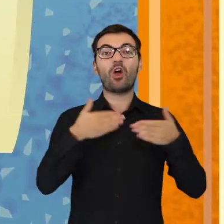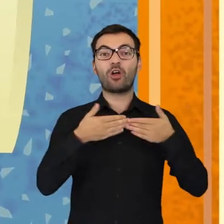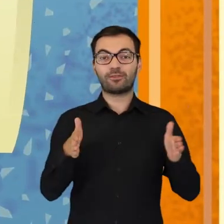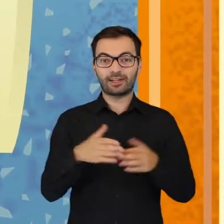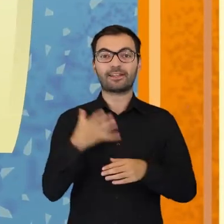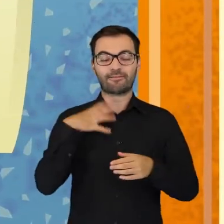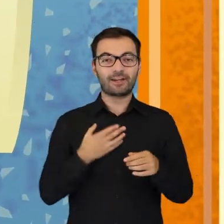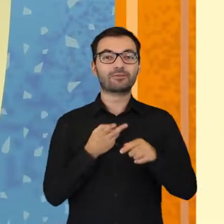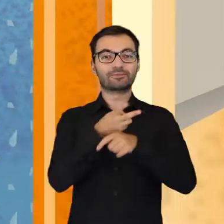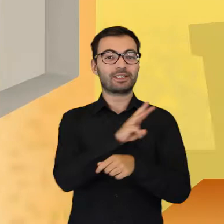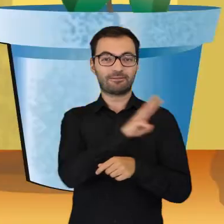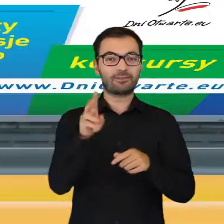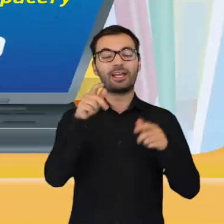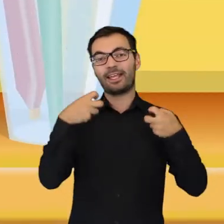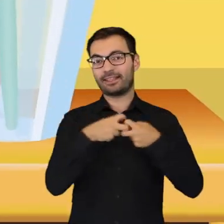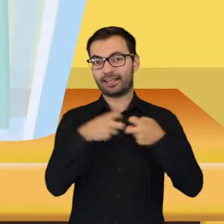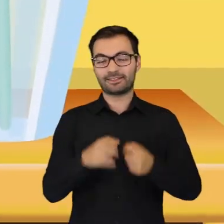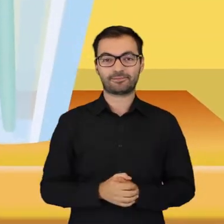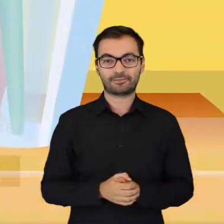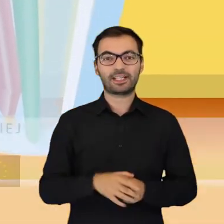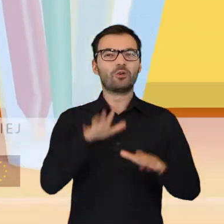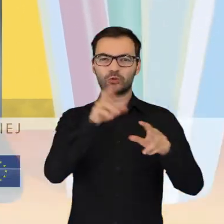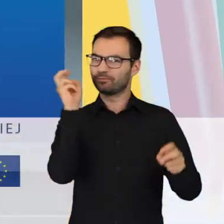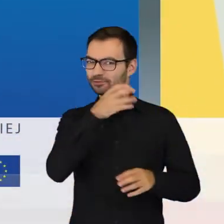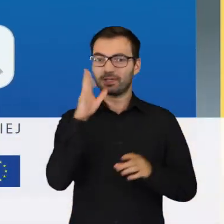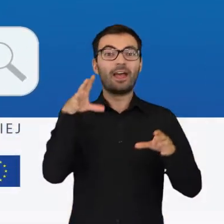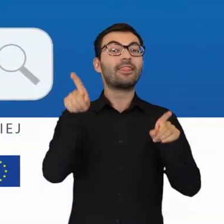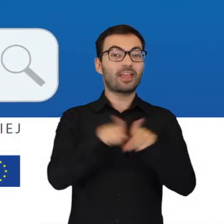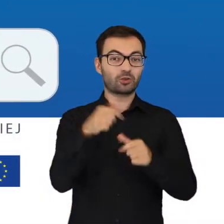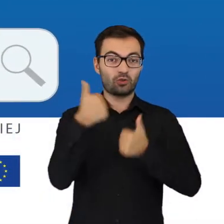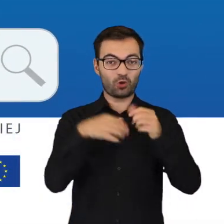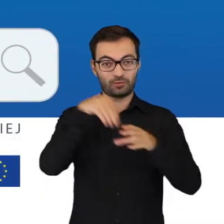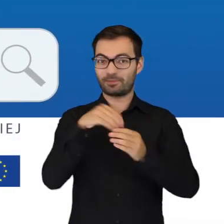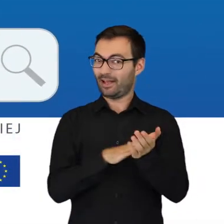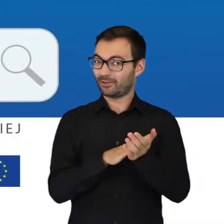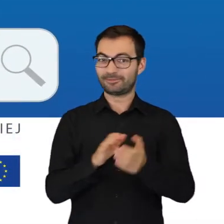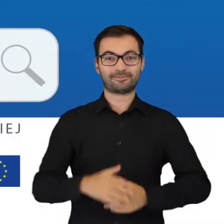Funduszy Europejskich zapraszamy do internetu. Czeka mnóstwo atrakcji i konkursy z nagrodami. Sprout.